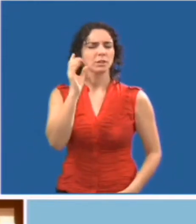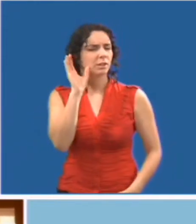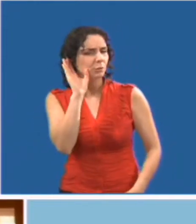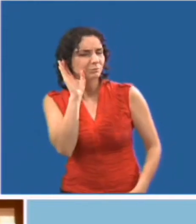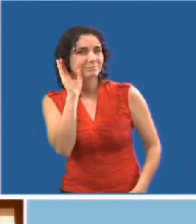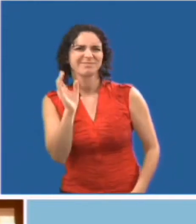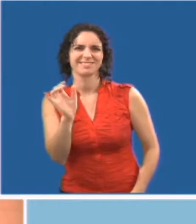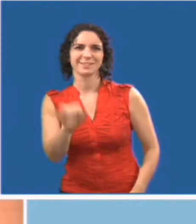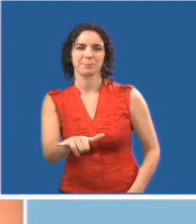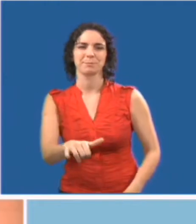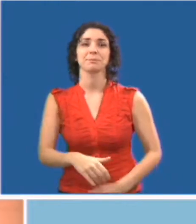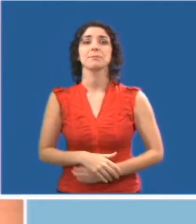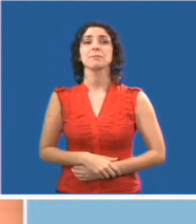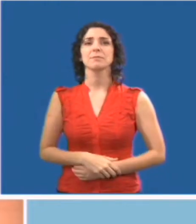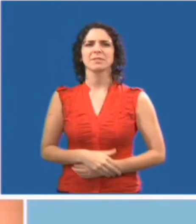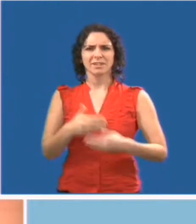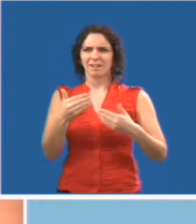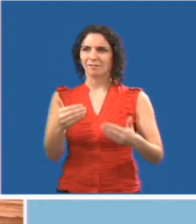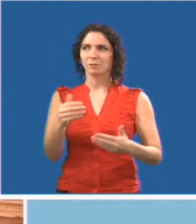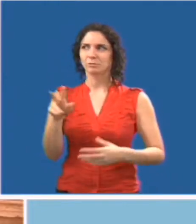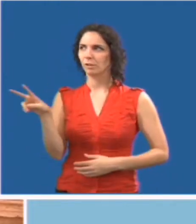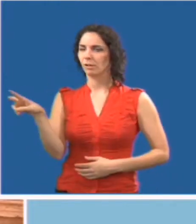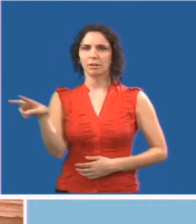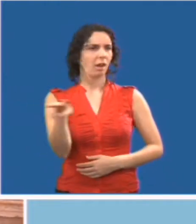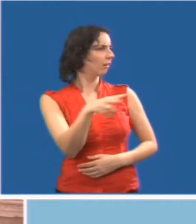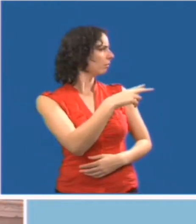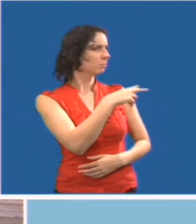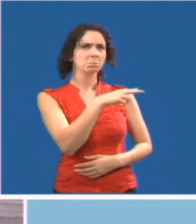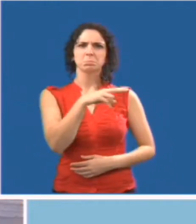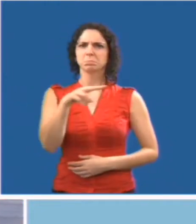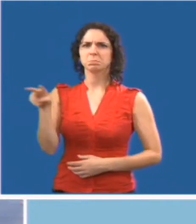Ne présumez de rien et restez à l'écoute.